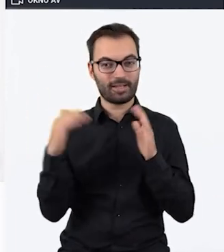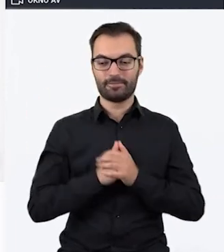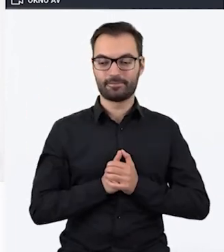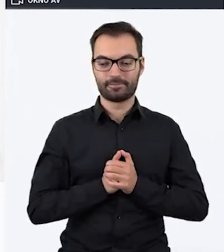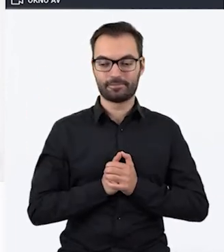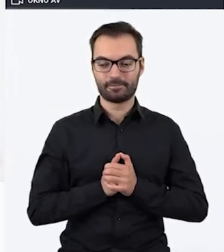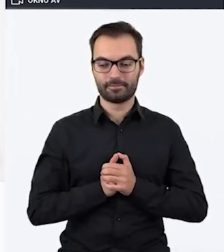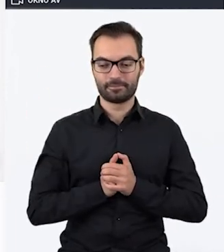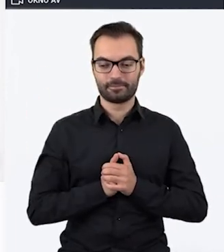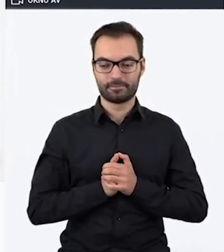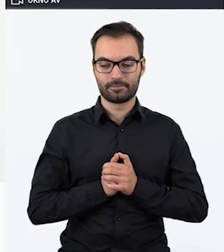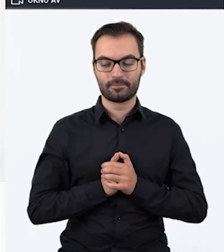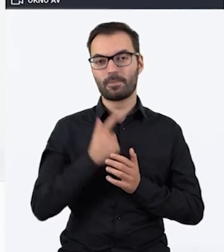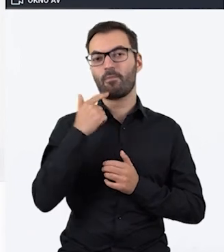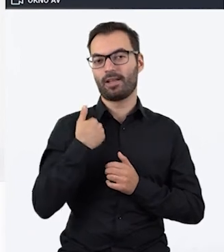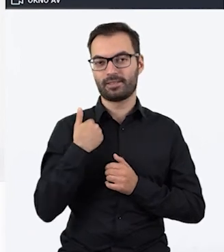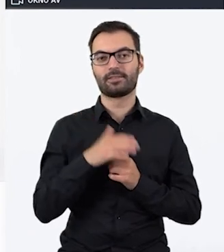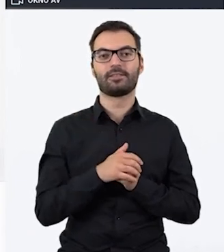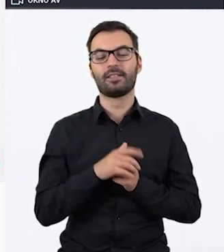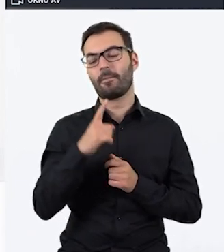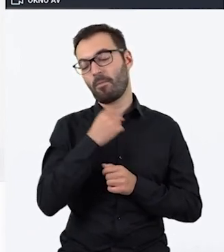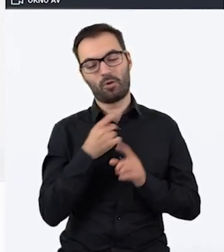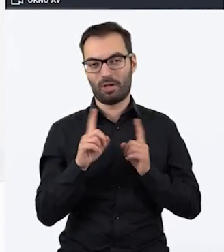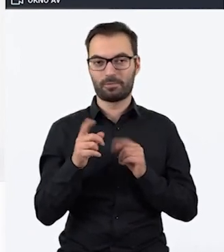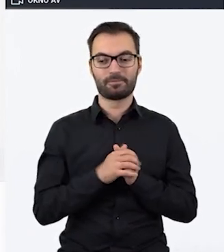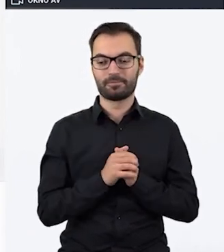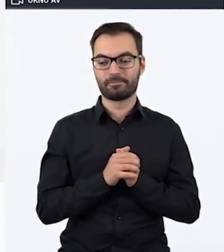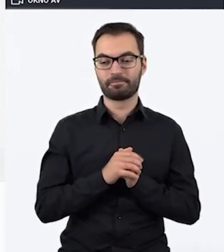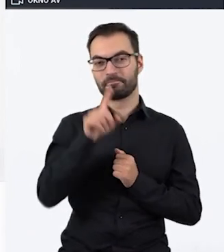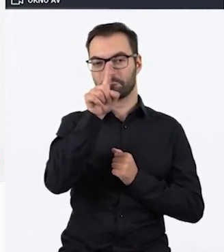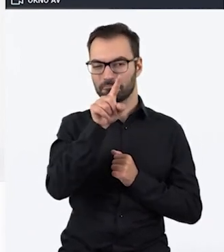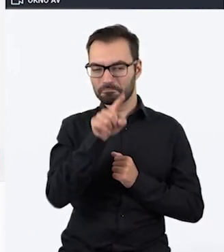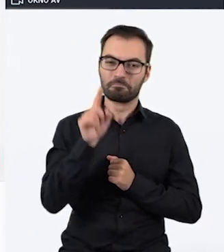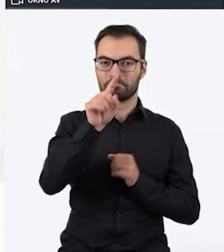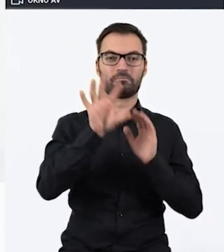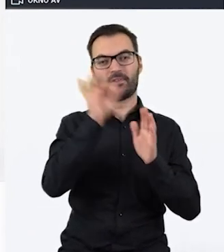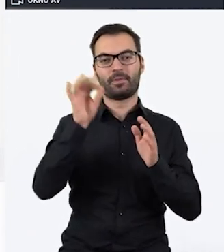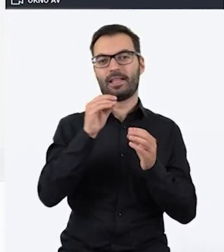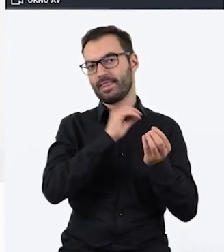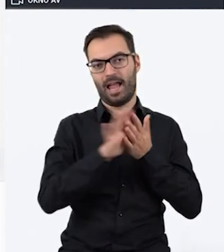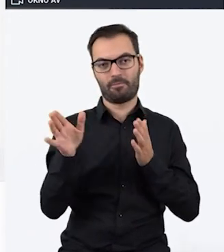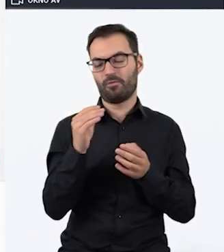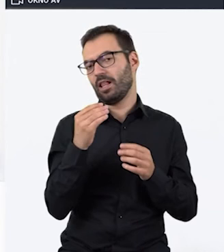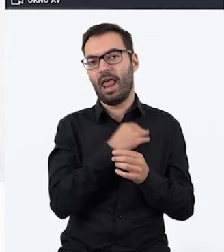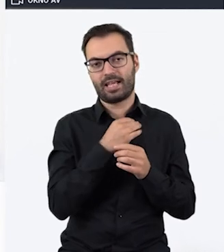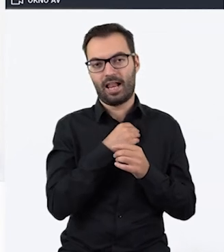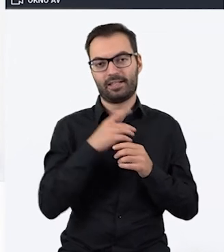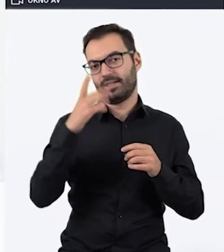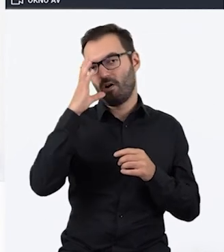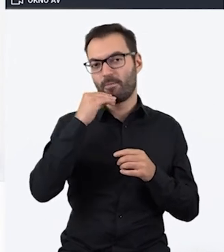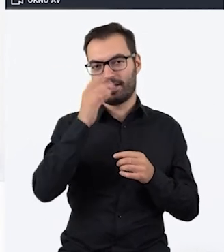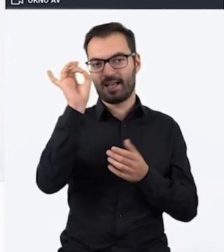w języku angielskim lub polskim i skorzystać z tych darmowych, legalnych grafik. Klikamy sobie